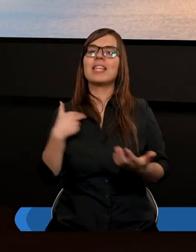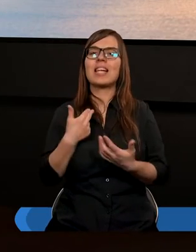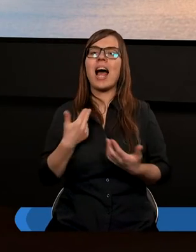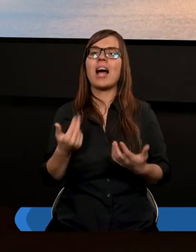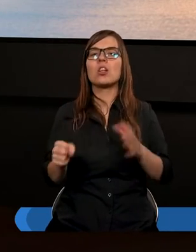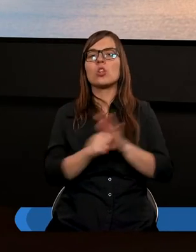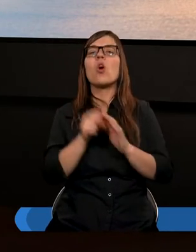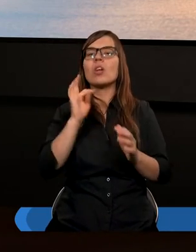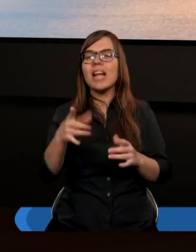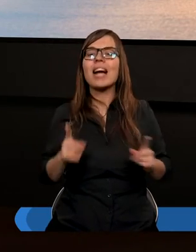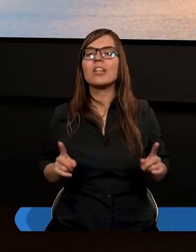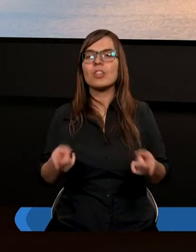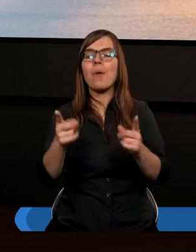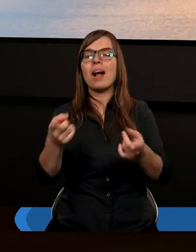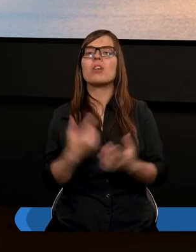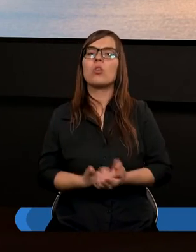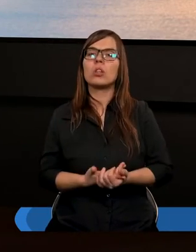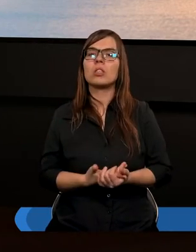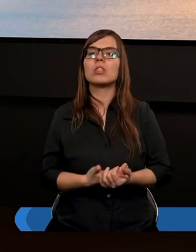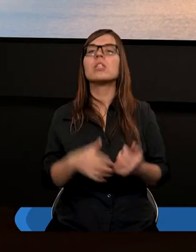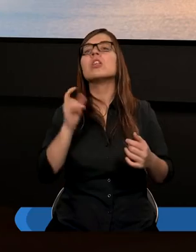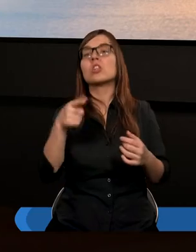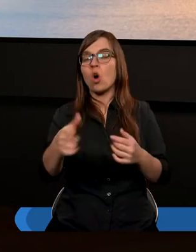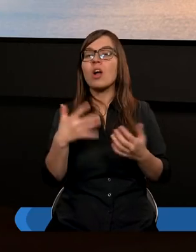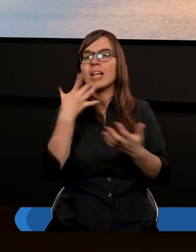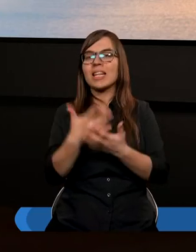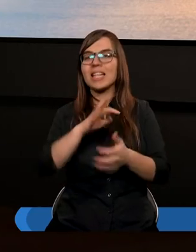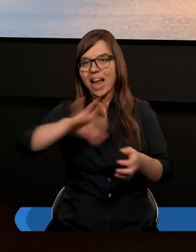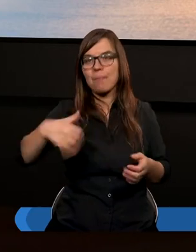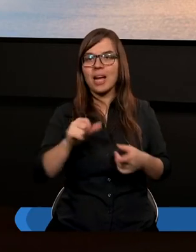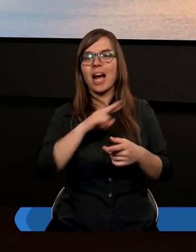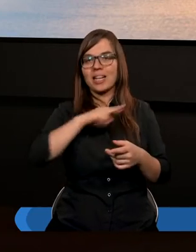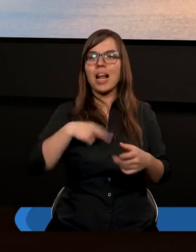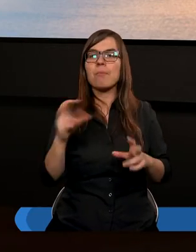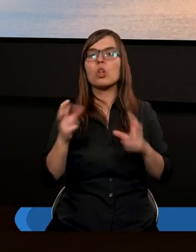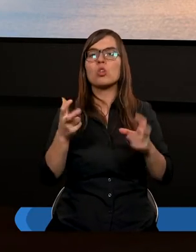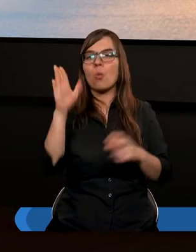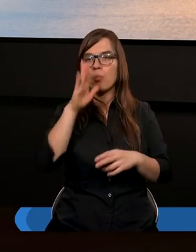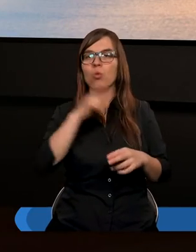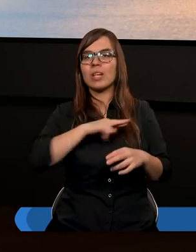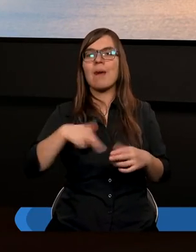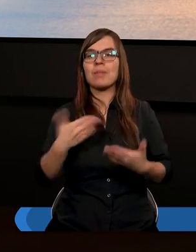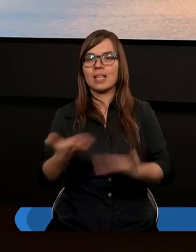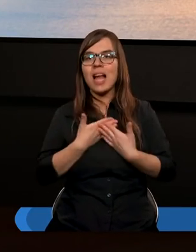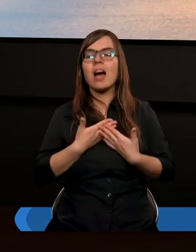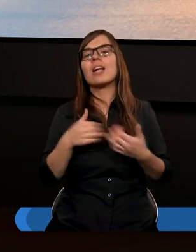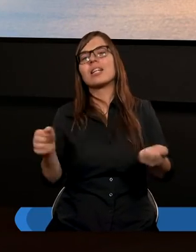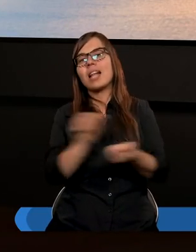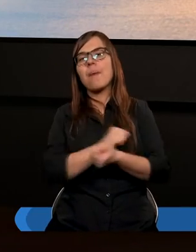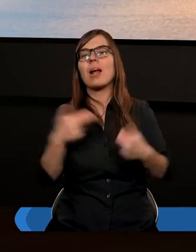do takiej działalności. To jest zabieranie nam czegoś, co nam Bóg dał, zamiast